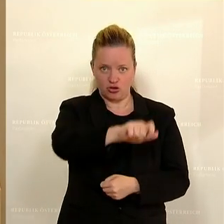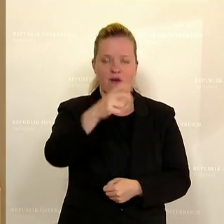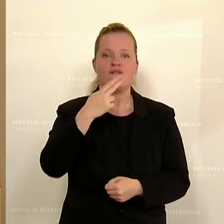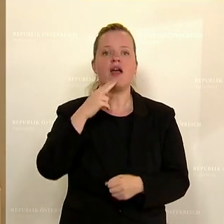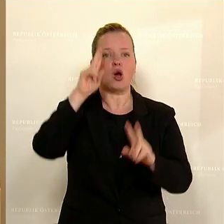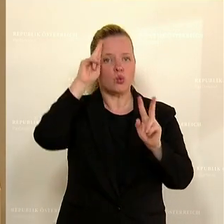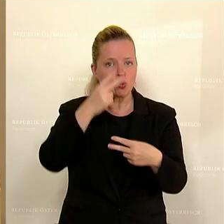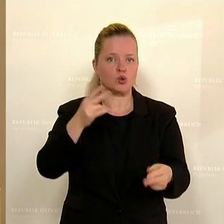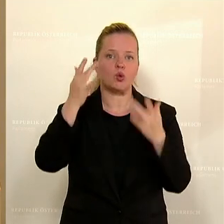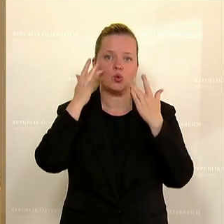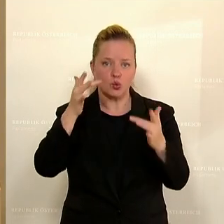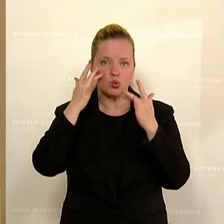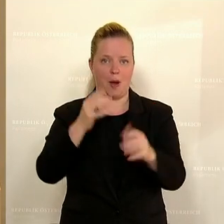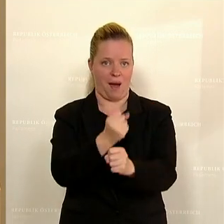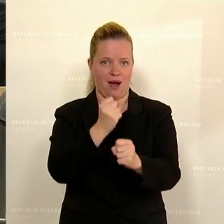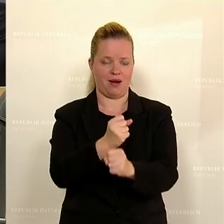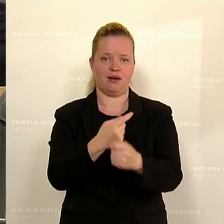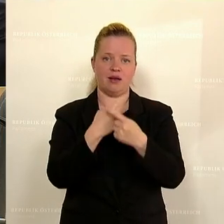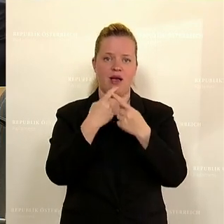machen, nicht alleine lassen.